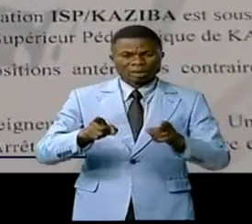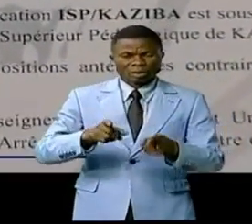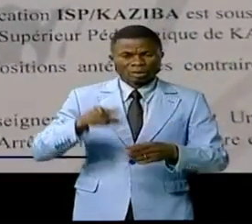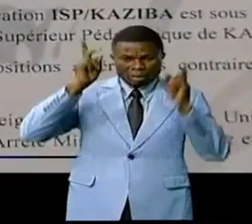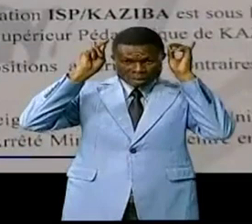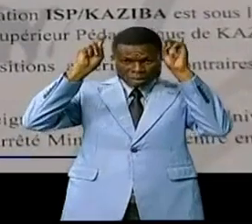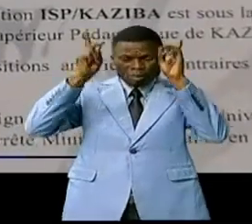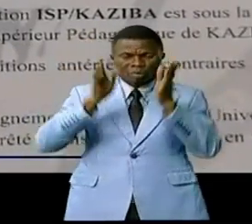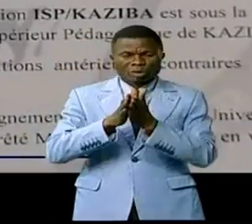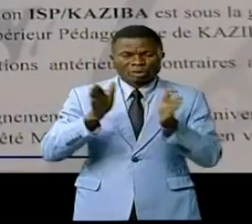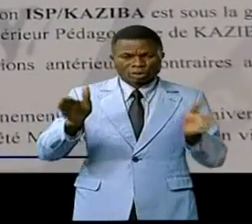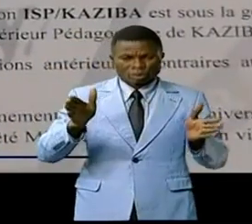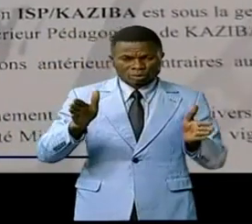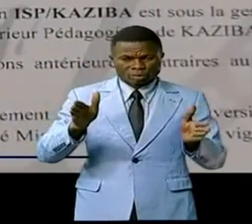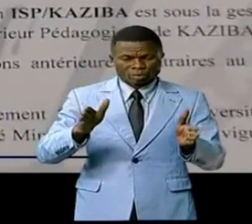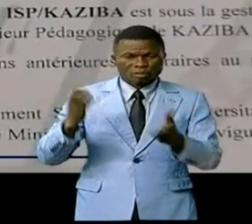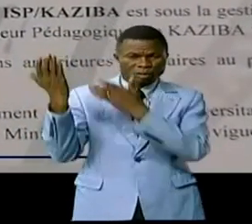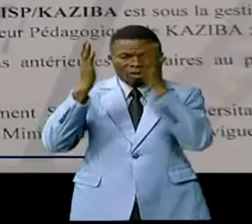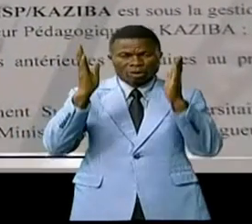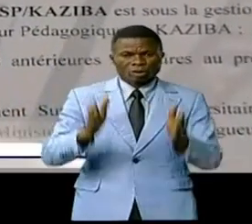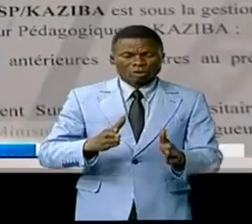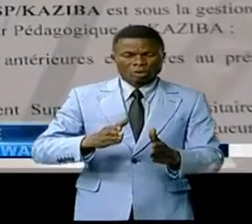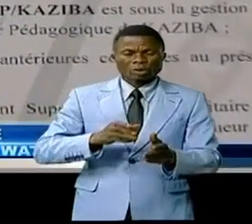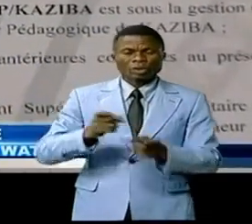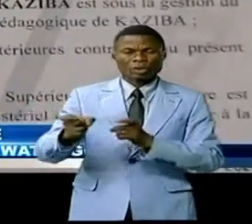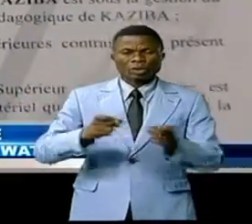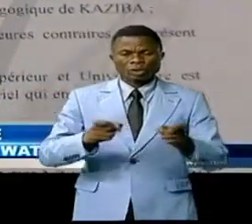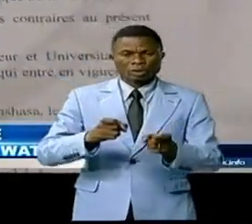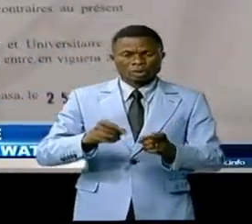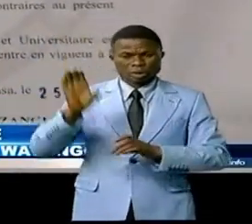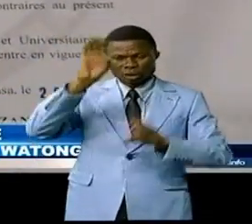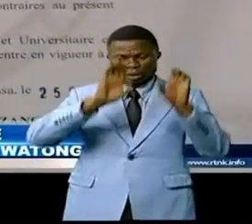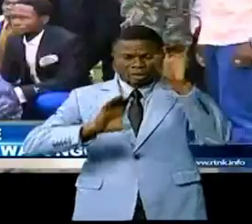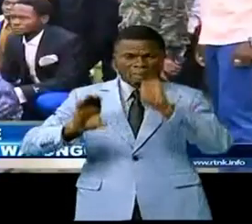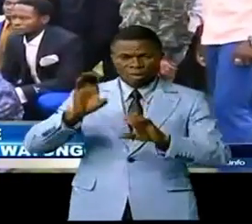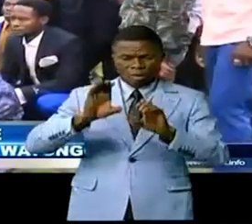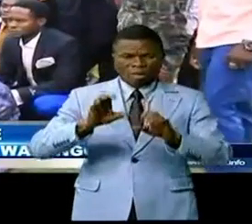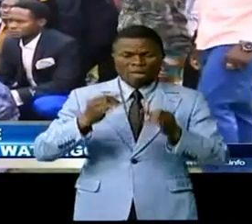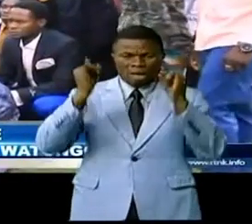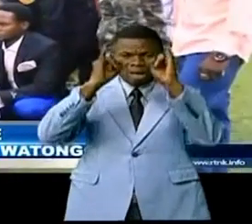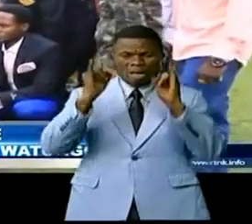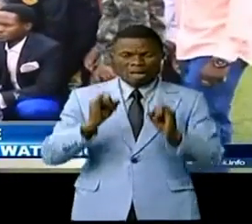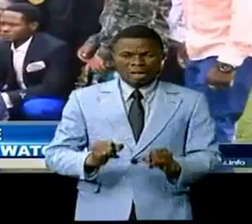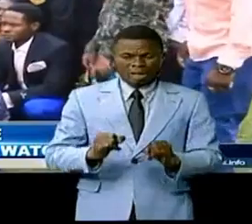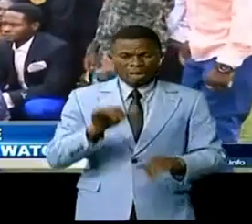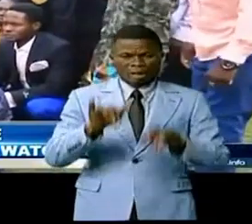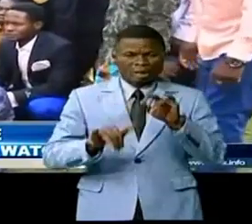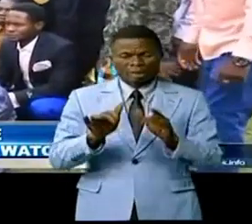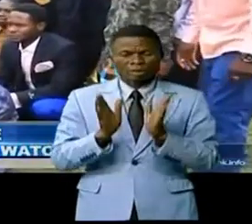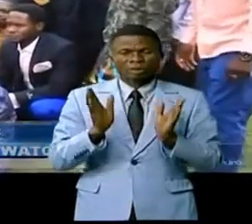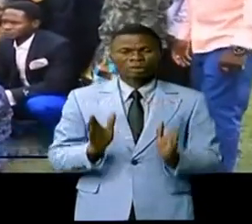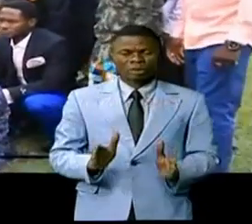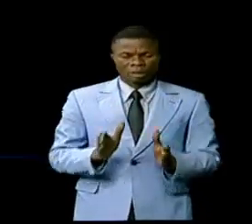pédagogie générale, commercial et gestion, scientifique, informatique et secrétariat.